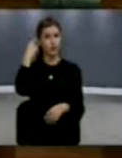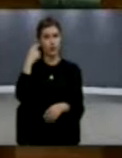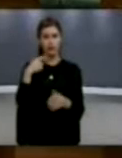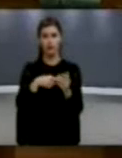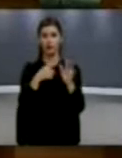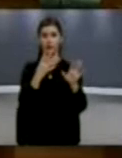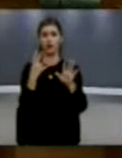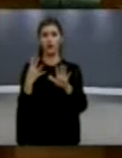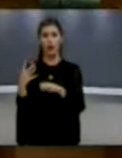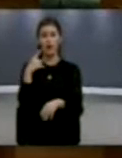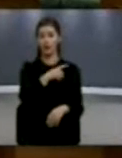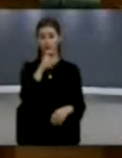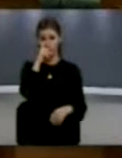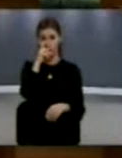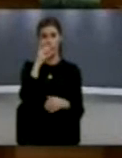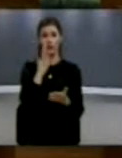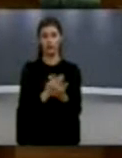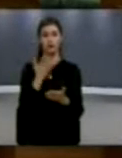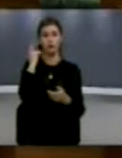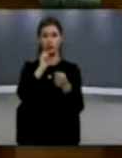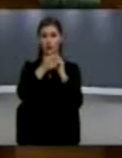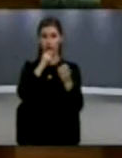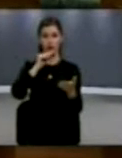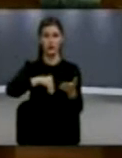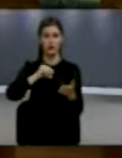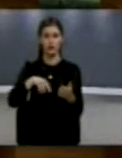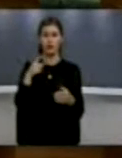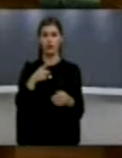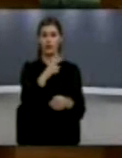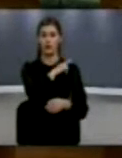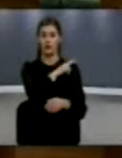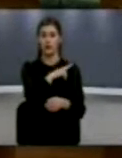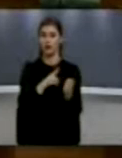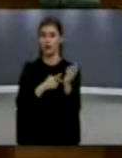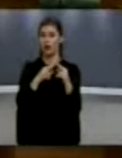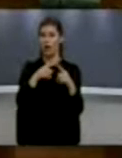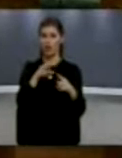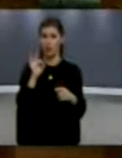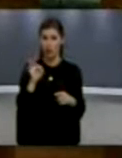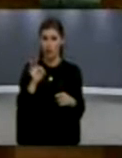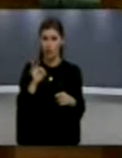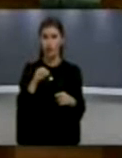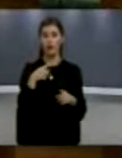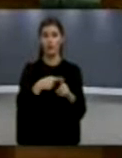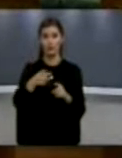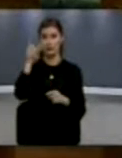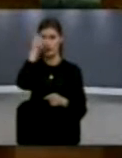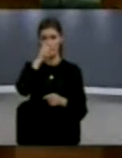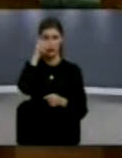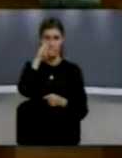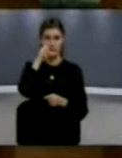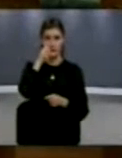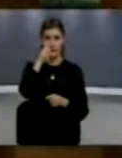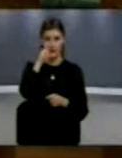në kumanov unë nënshkrua marveshja tekniko-ushtarake ndërmjet generalve të këforit të Natos dhe generalve sërb të ushtrisë Jugoslave.